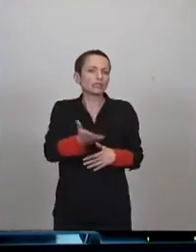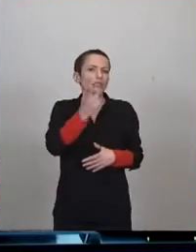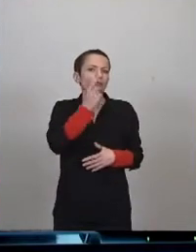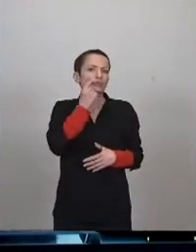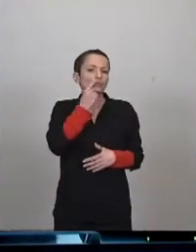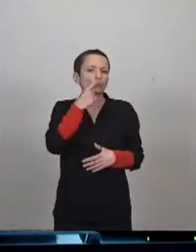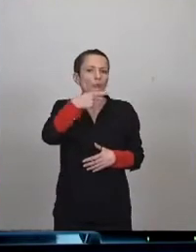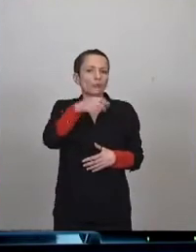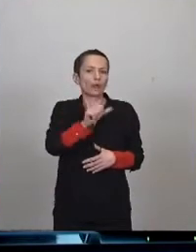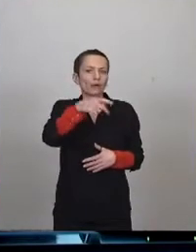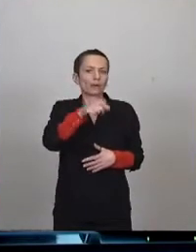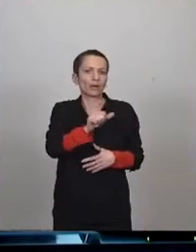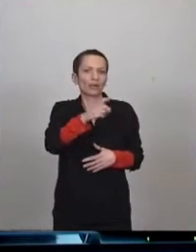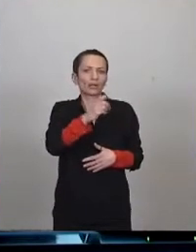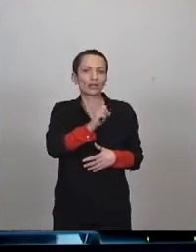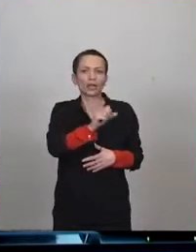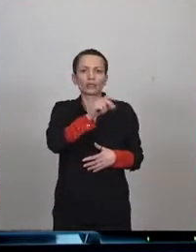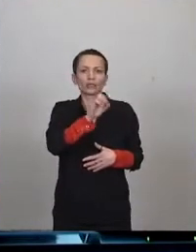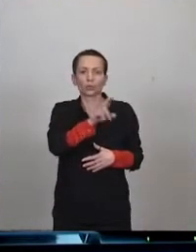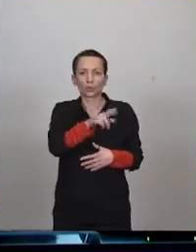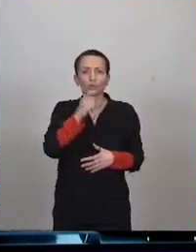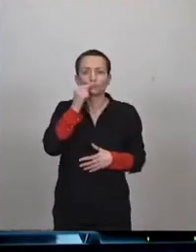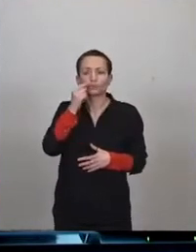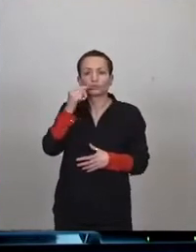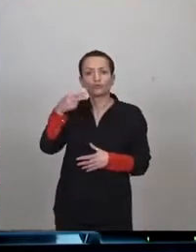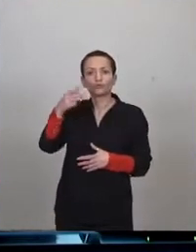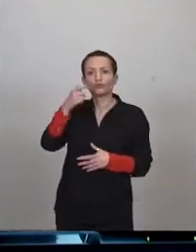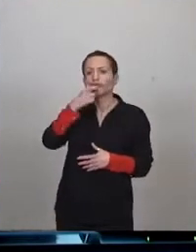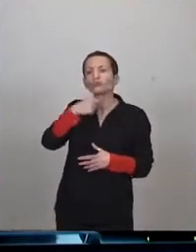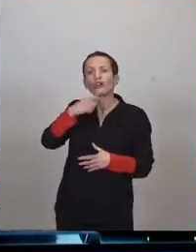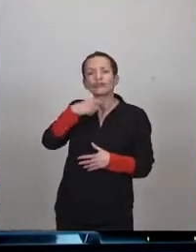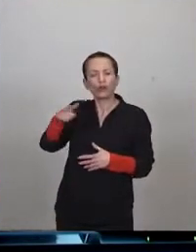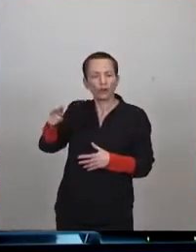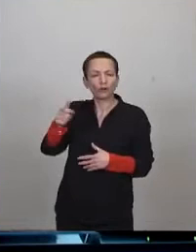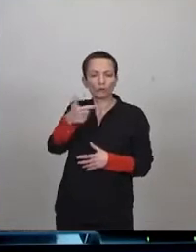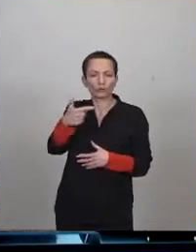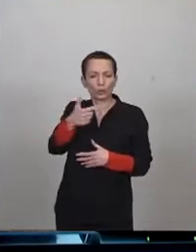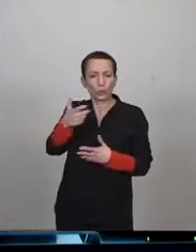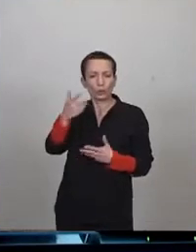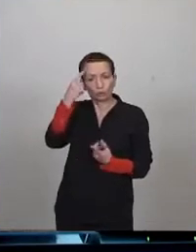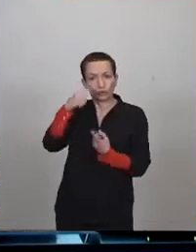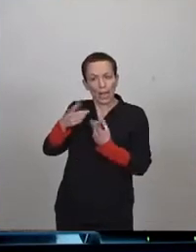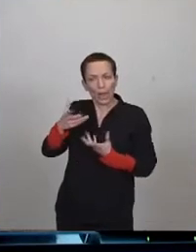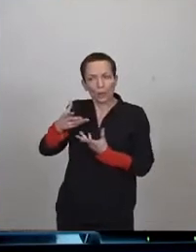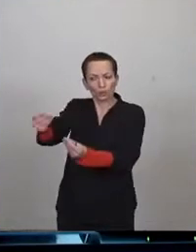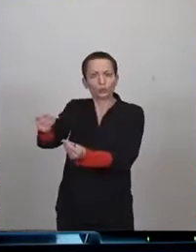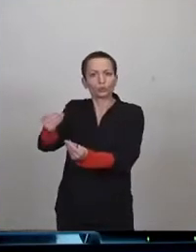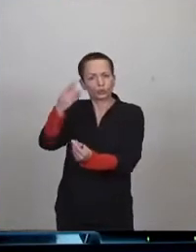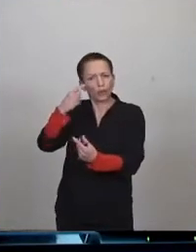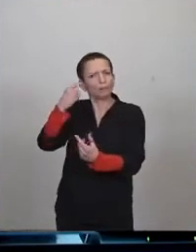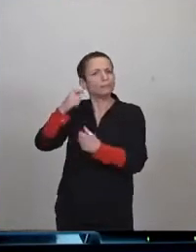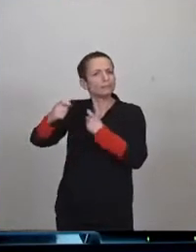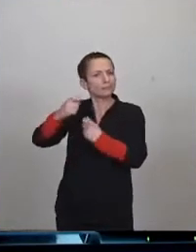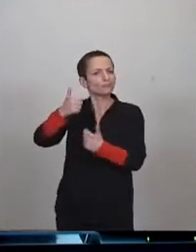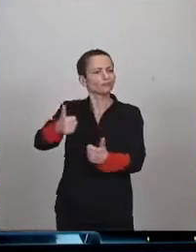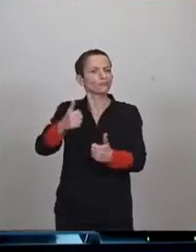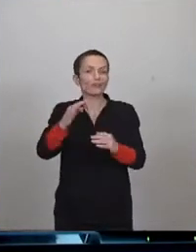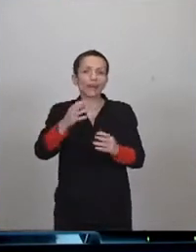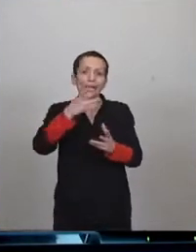M. Papadato et M. Jean-Jean qui m'ont reçu sur un sujet sur lequel j'avais écrit et on a eu une conversation extrêmement constructive concernant la question